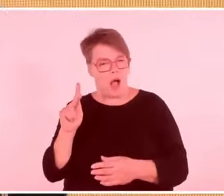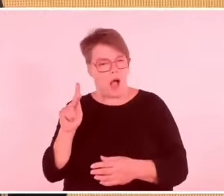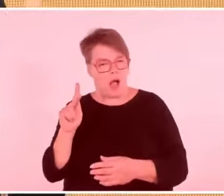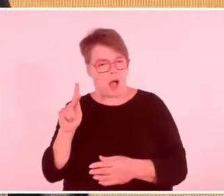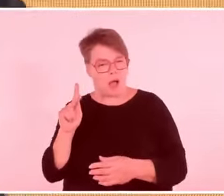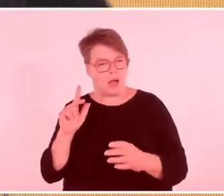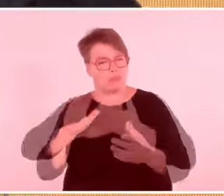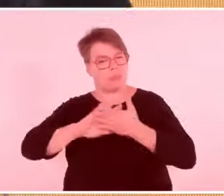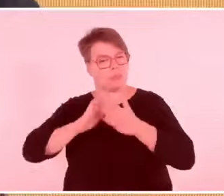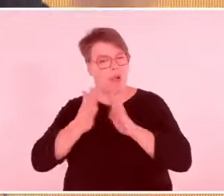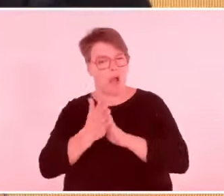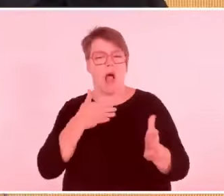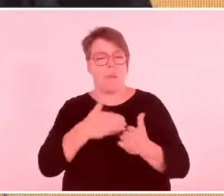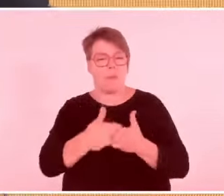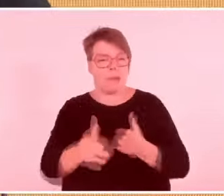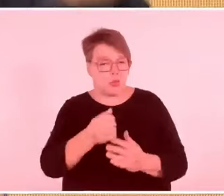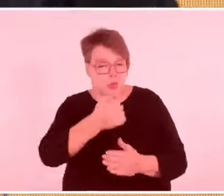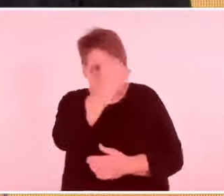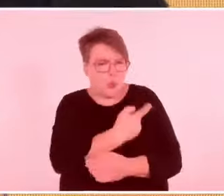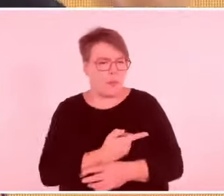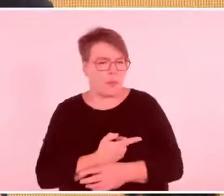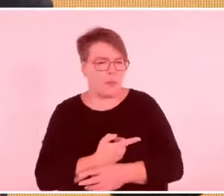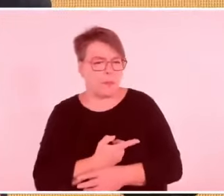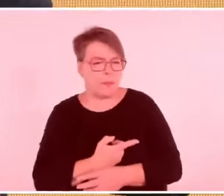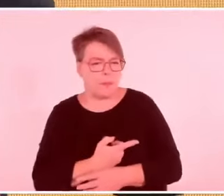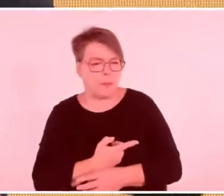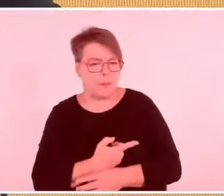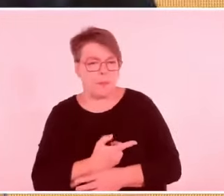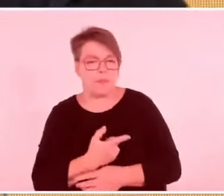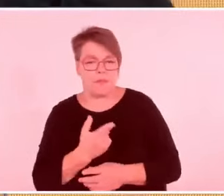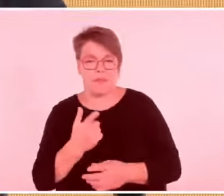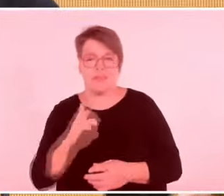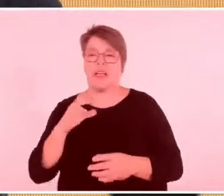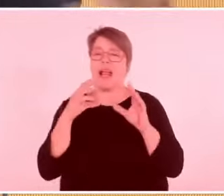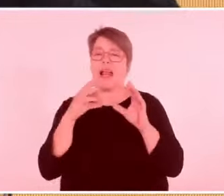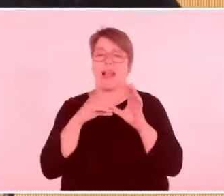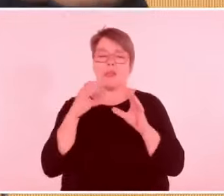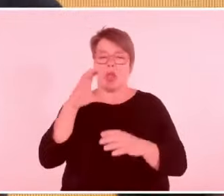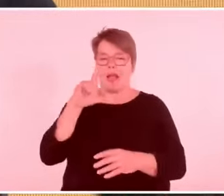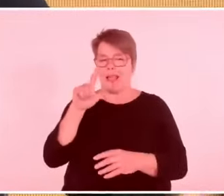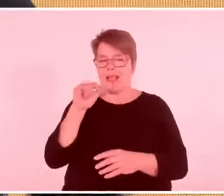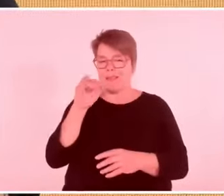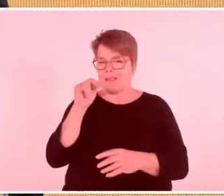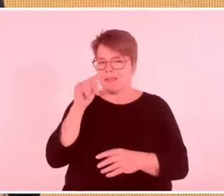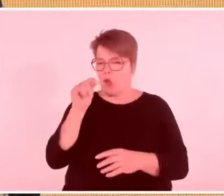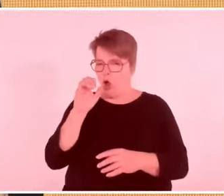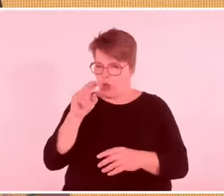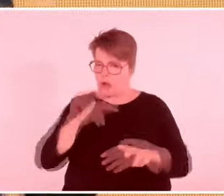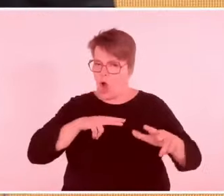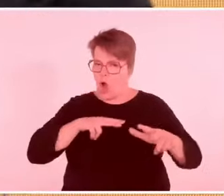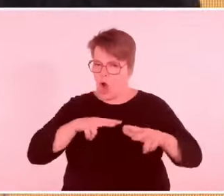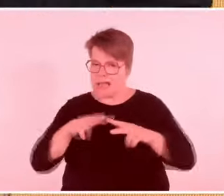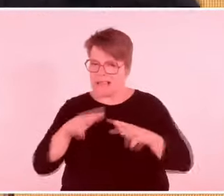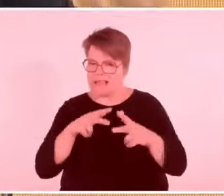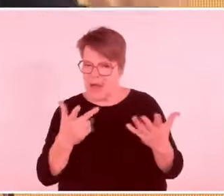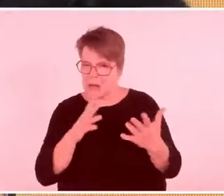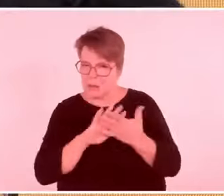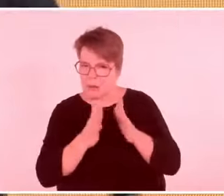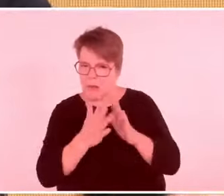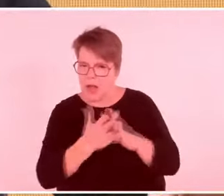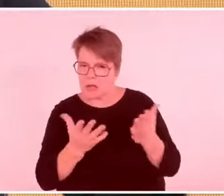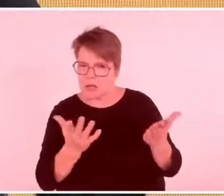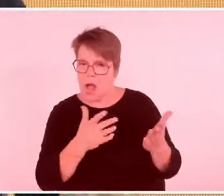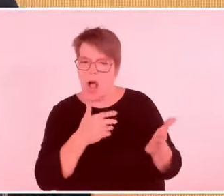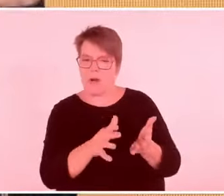Also ich möchte die nicht rechtfertigen, Palästinenser, aber ich möchte, dass die Situation der Palästinenser auf der